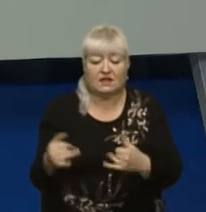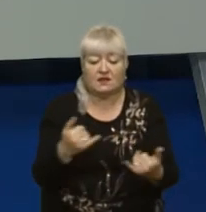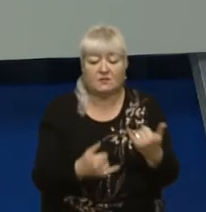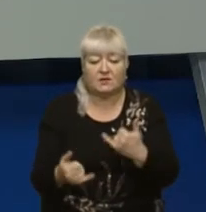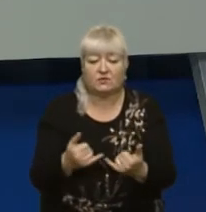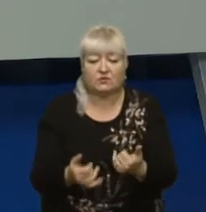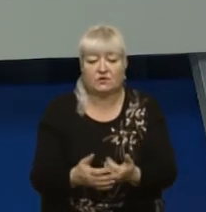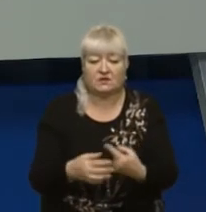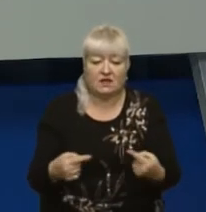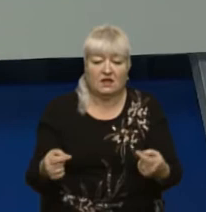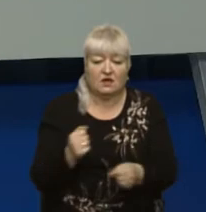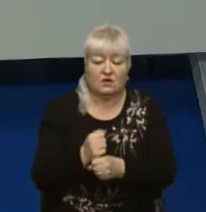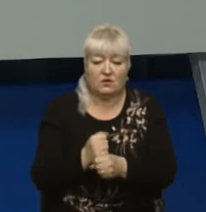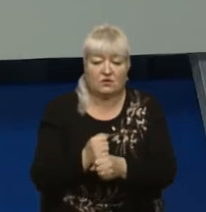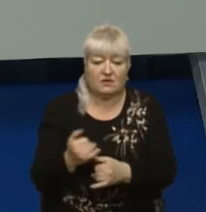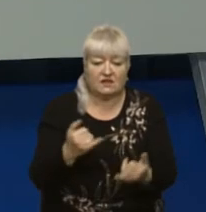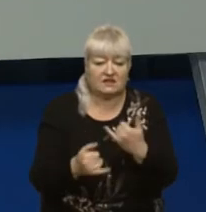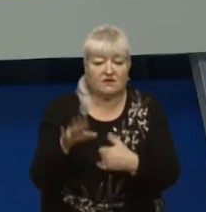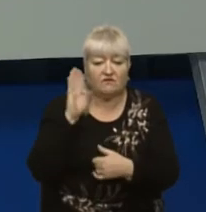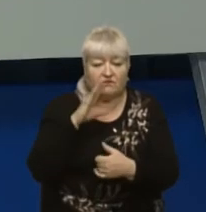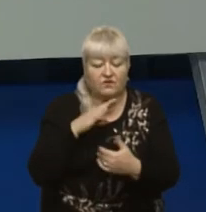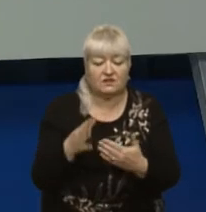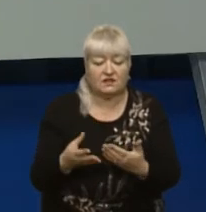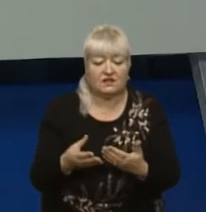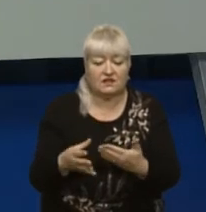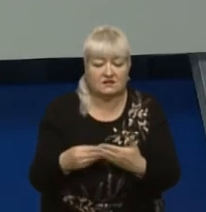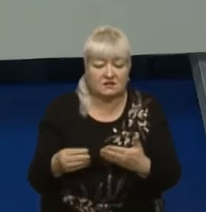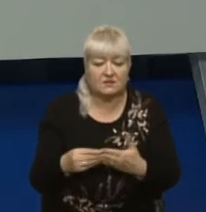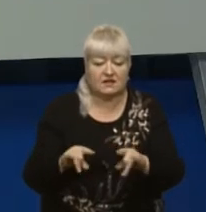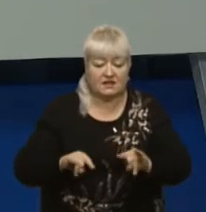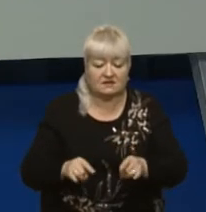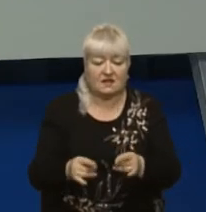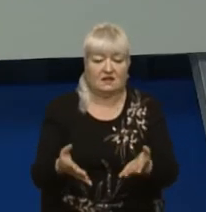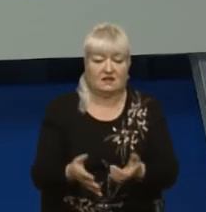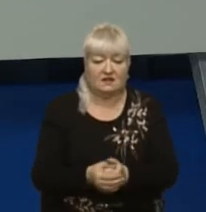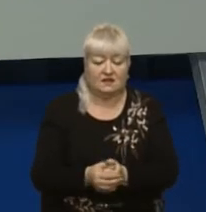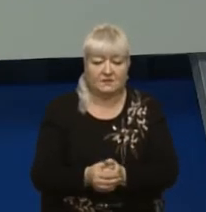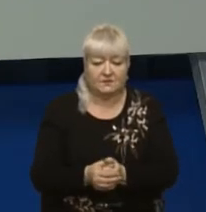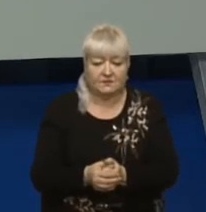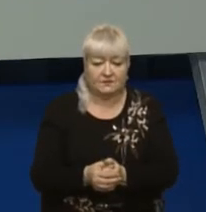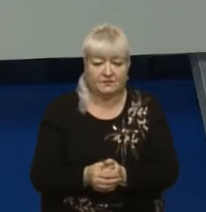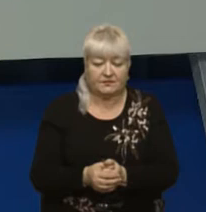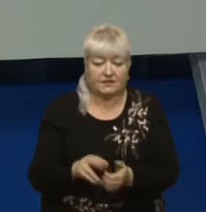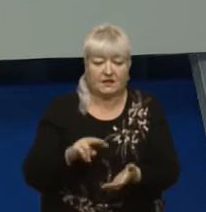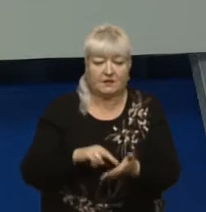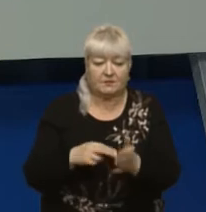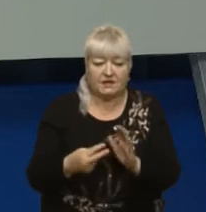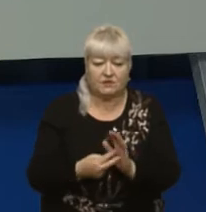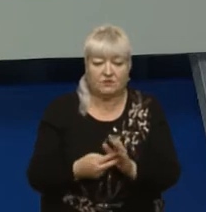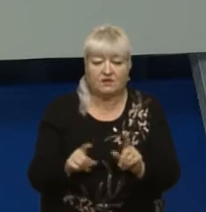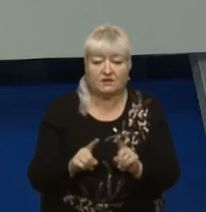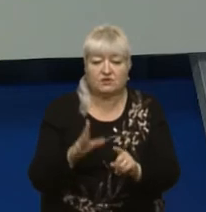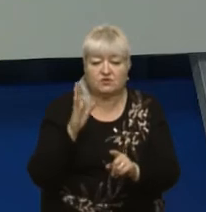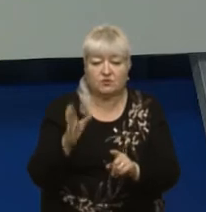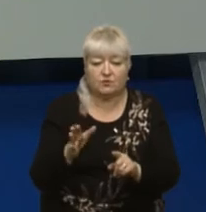речі, робили аналізи води, землі, грунту, цегл, всього. Планували теж гідротехнологи, що буде там певний